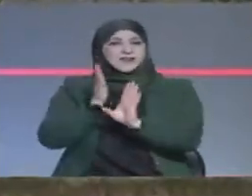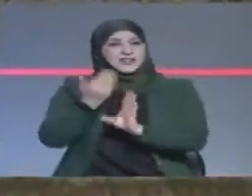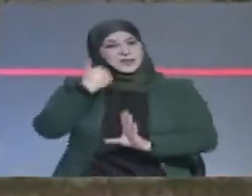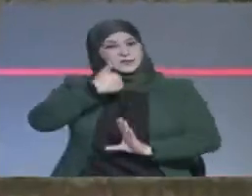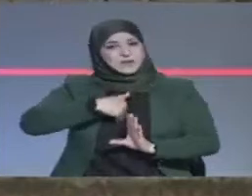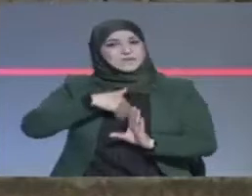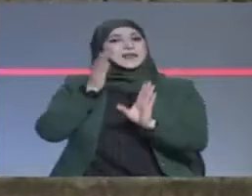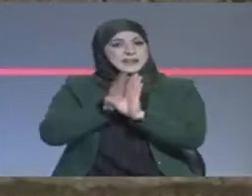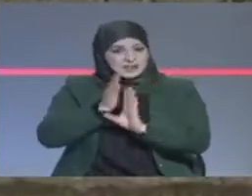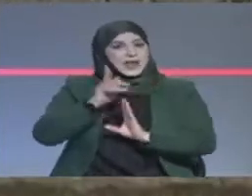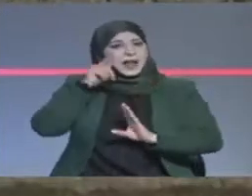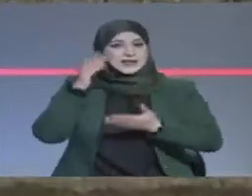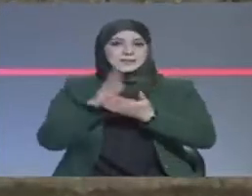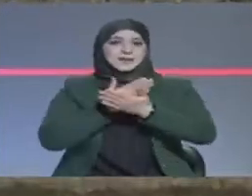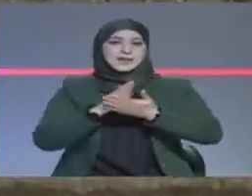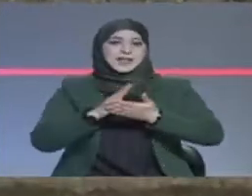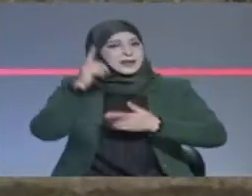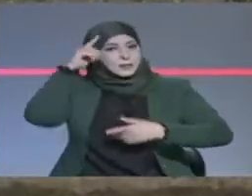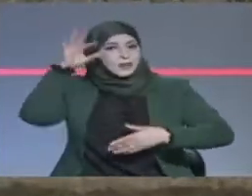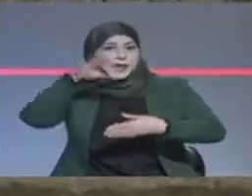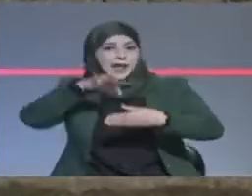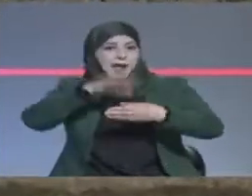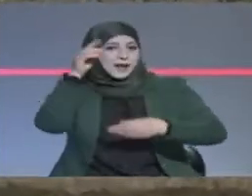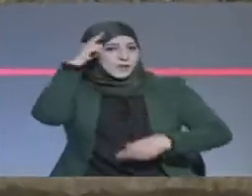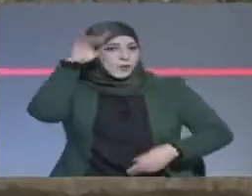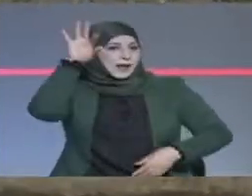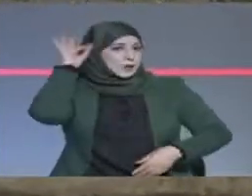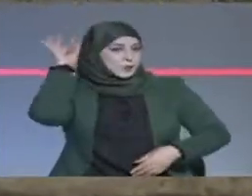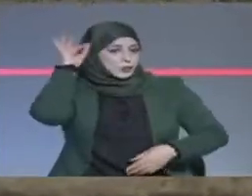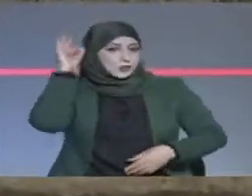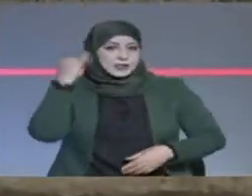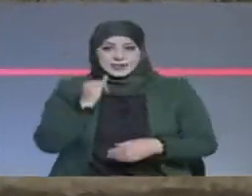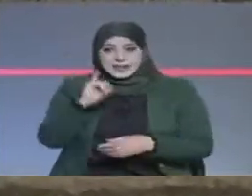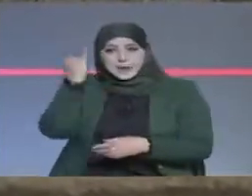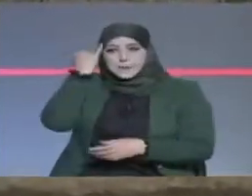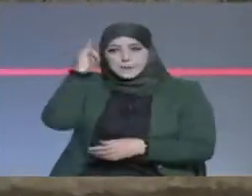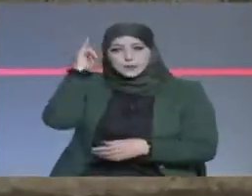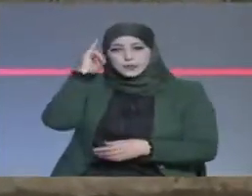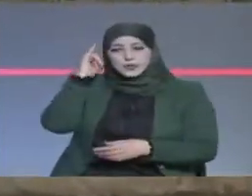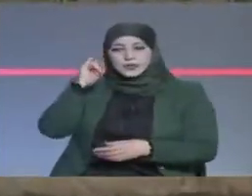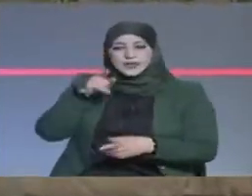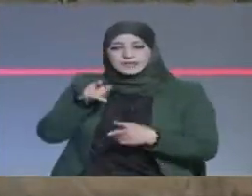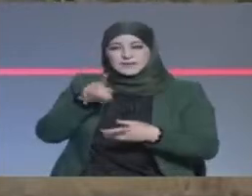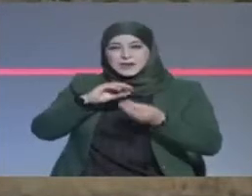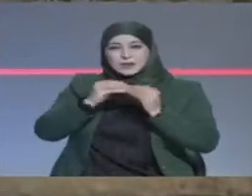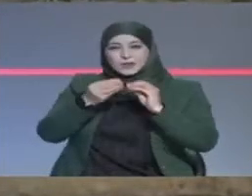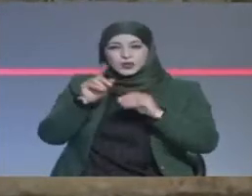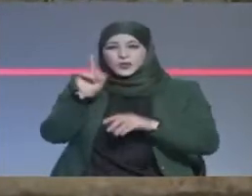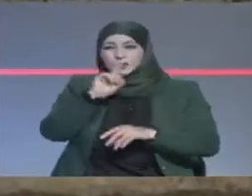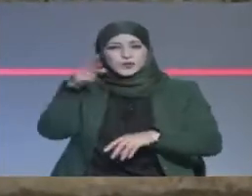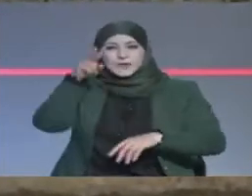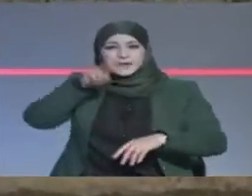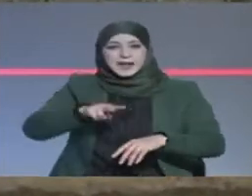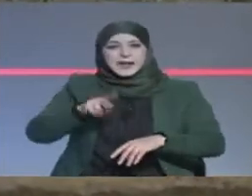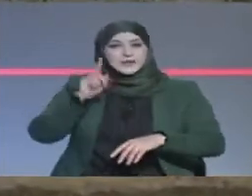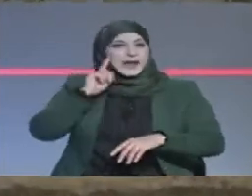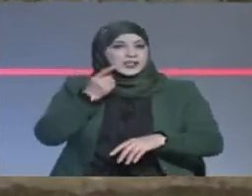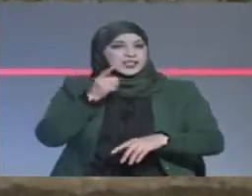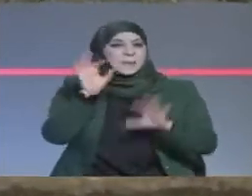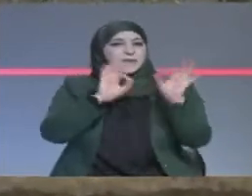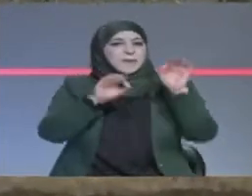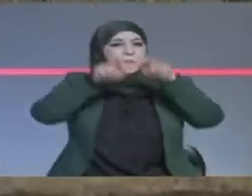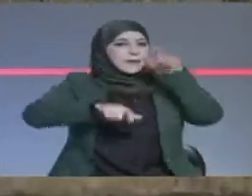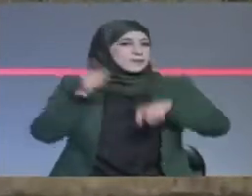ولإيجاد الحلول للبلاد وبالتالي أعتقد أنها مبادرة ولدت ميتة لأنها لم تجد أذانا